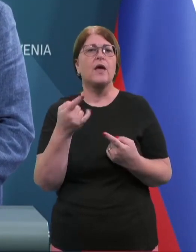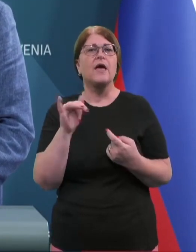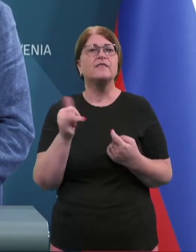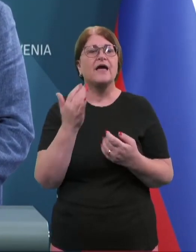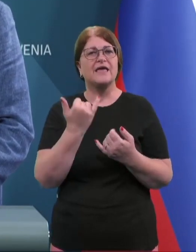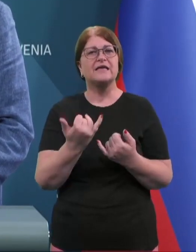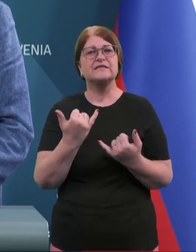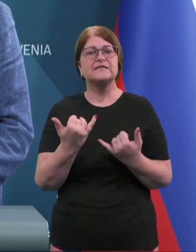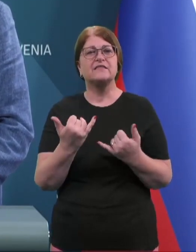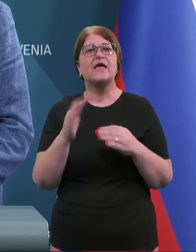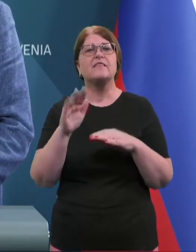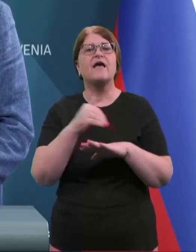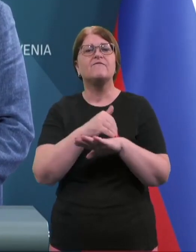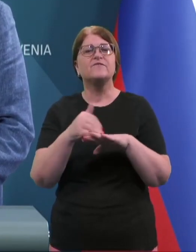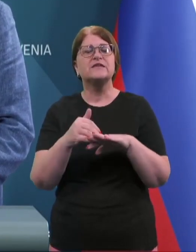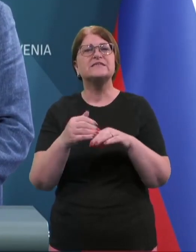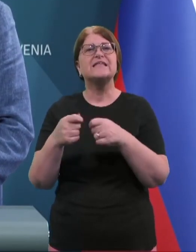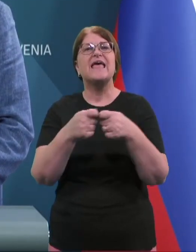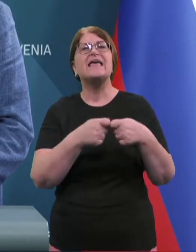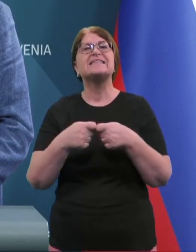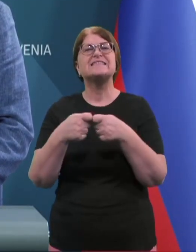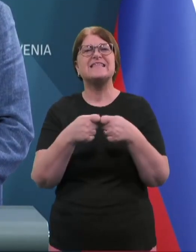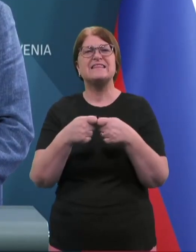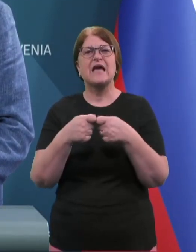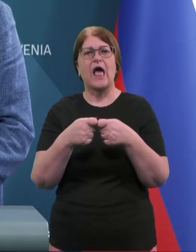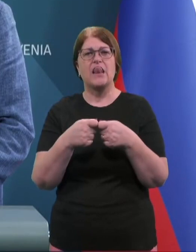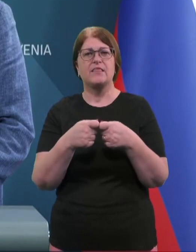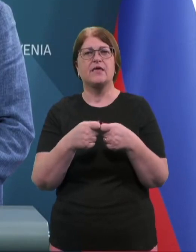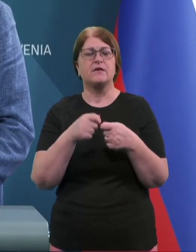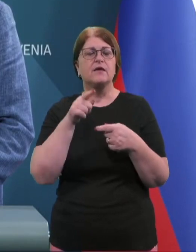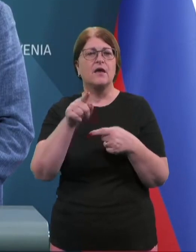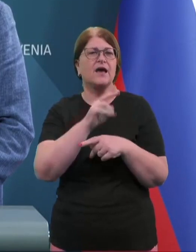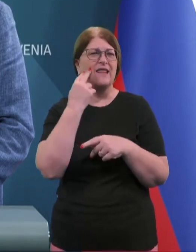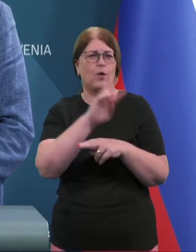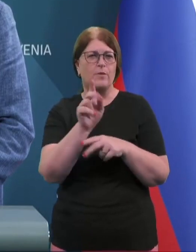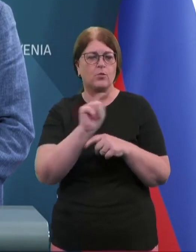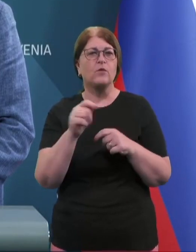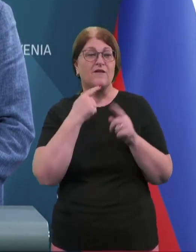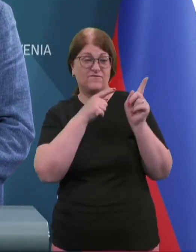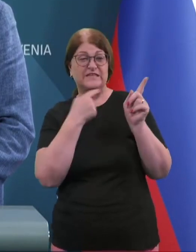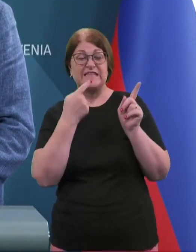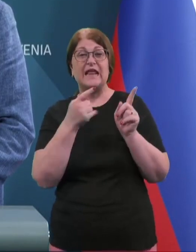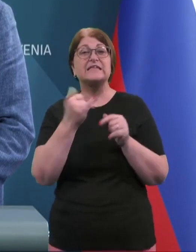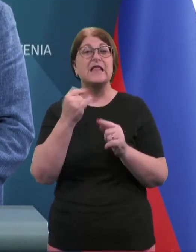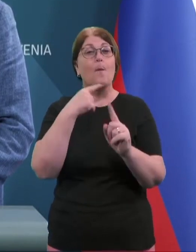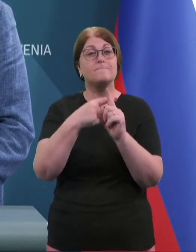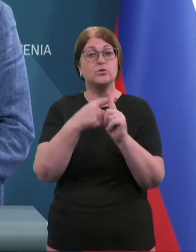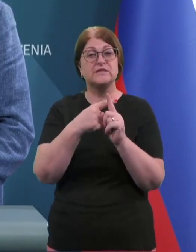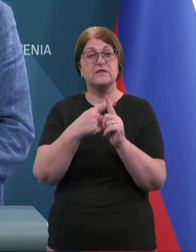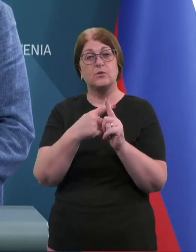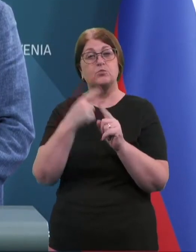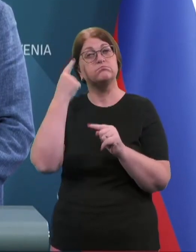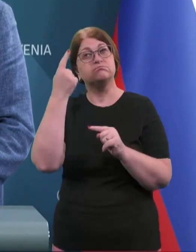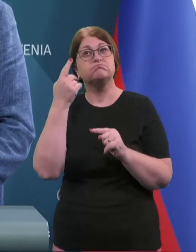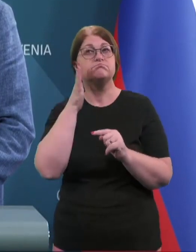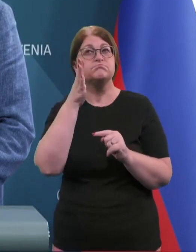pravzaprav zdaj žogica na sindikalni strani, govorimo o upravnih enotah, vi ste prej dejali, da ste predvsej pozitivno naravnani do te časovnice, kdaj bi se to lahko